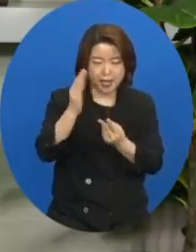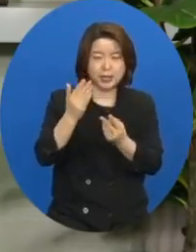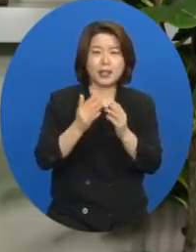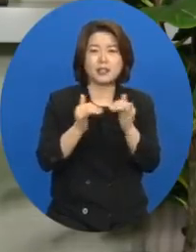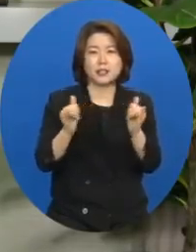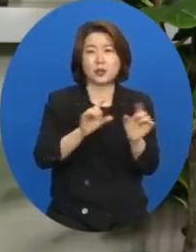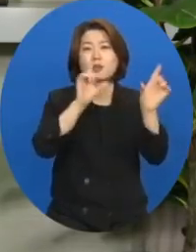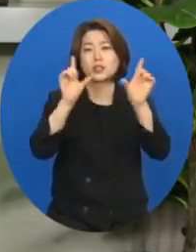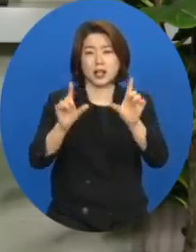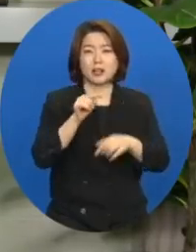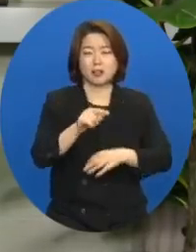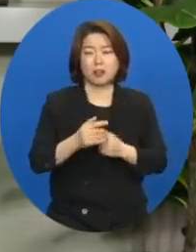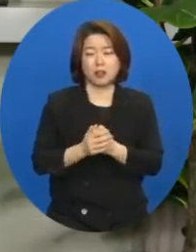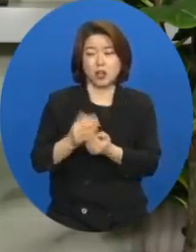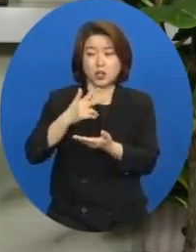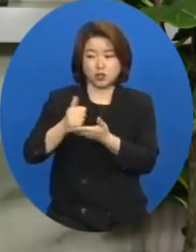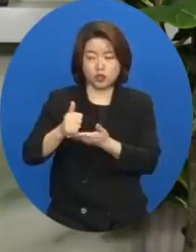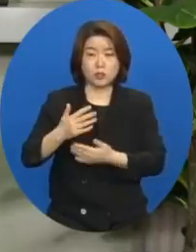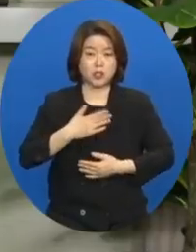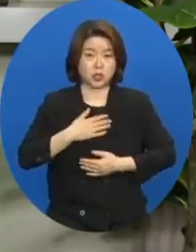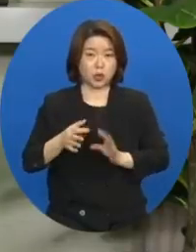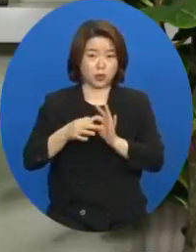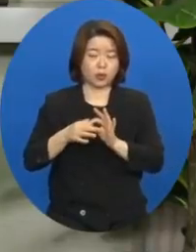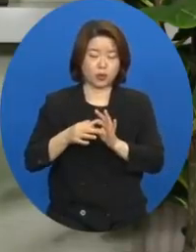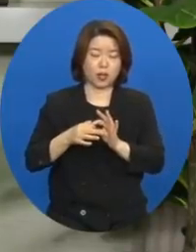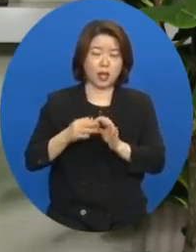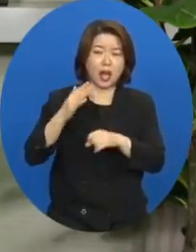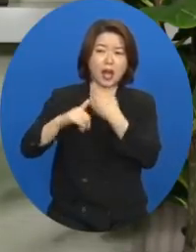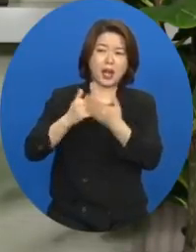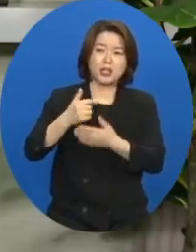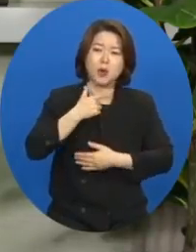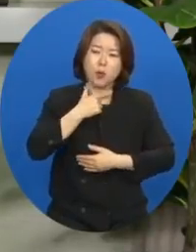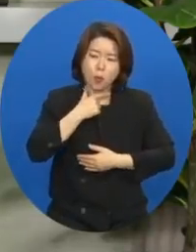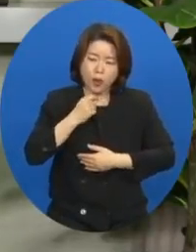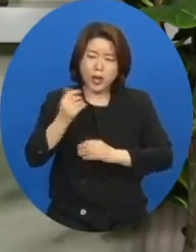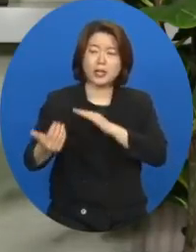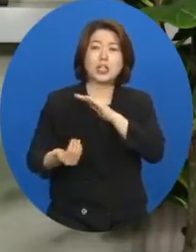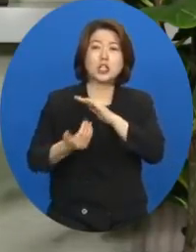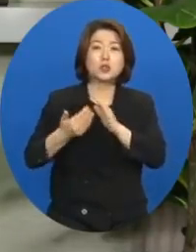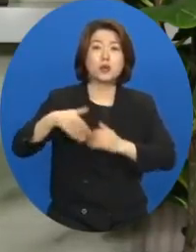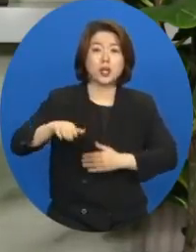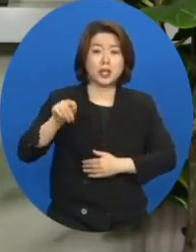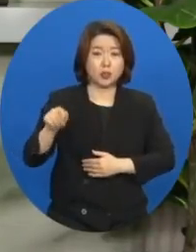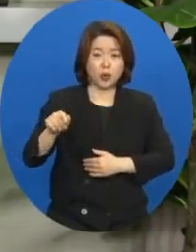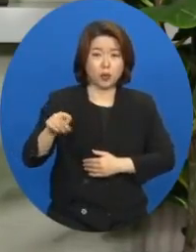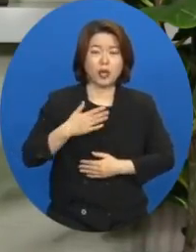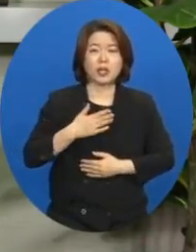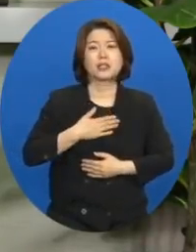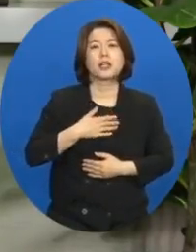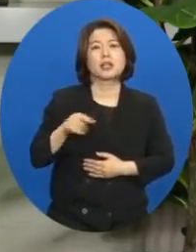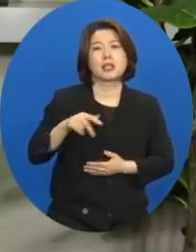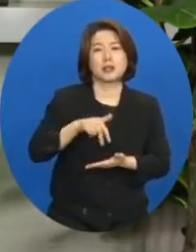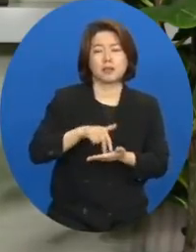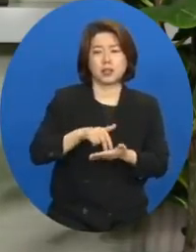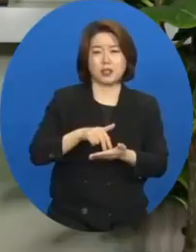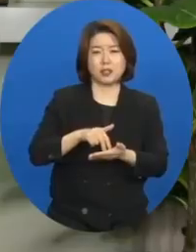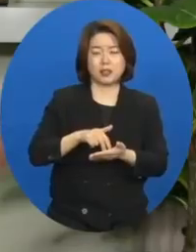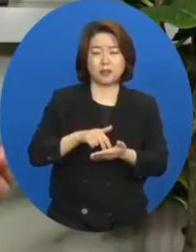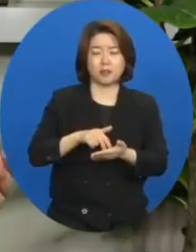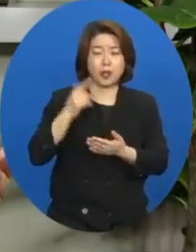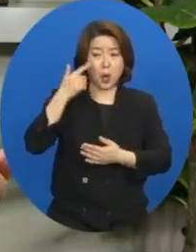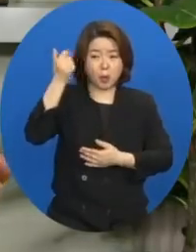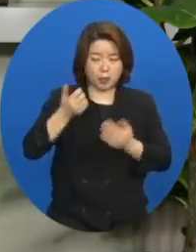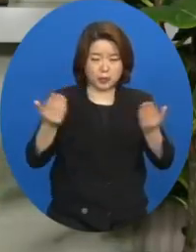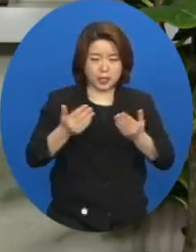주님이 저를 통해서 당신이 하시고 싶으신 일을 하는 것 그것이 저에게 있어서는 제가 목회를